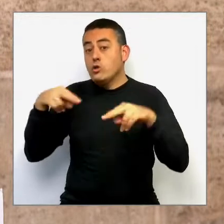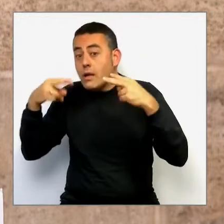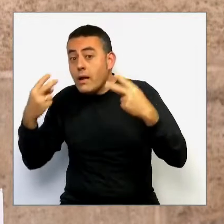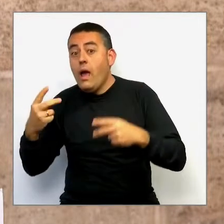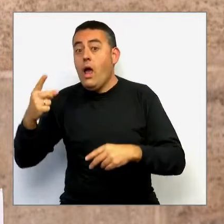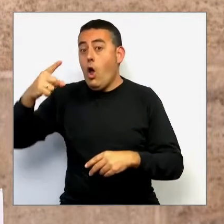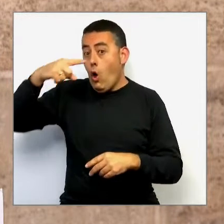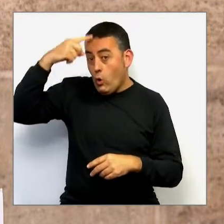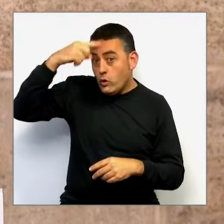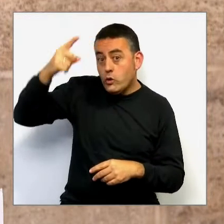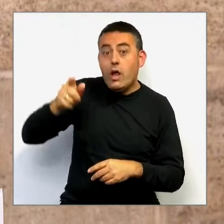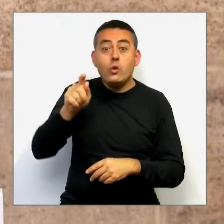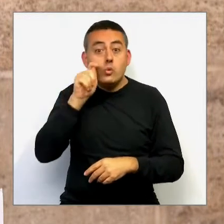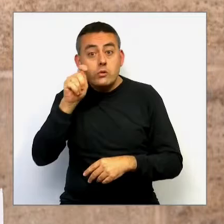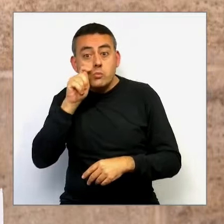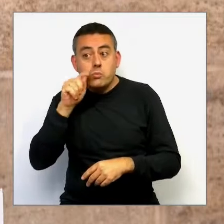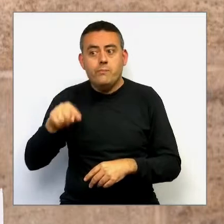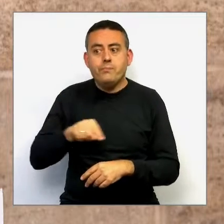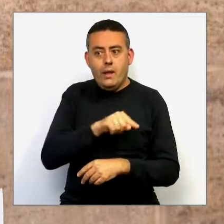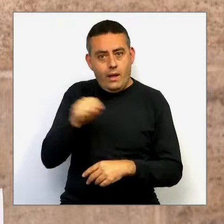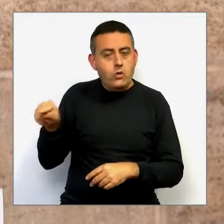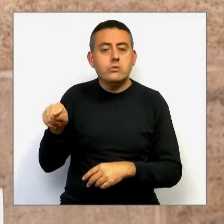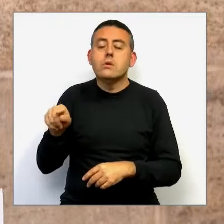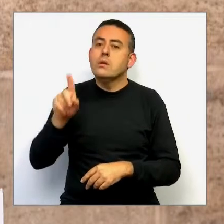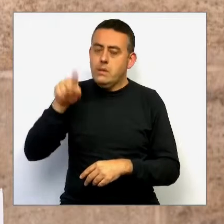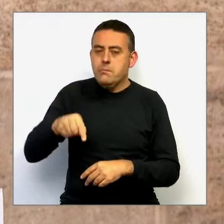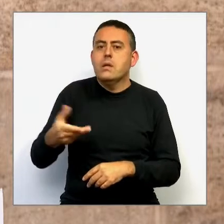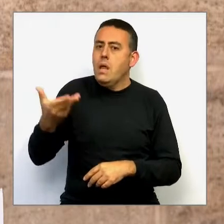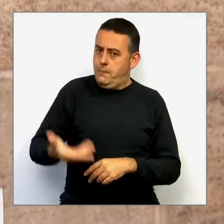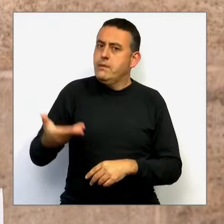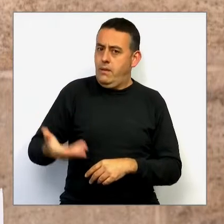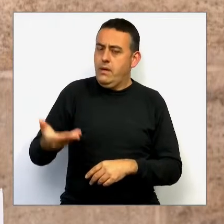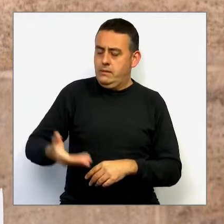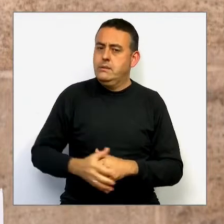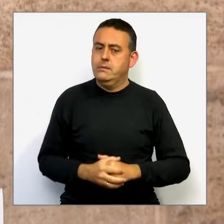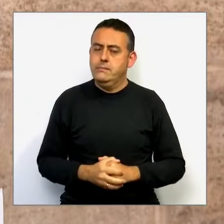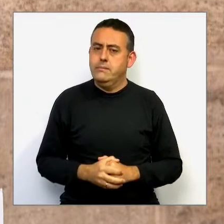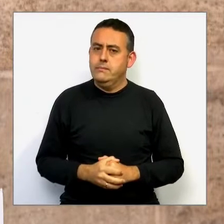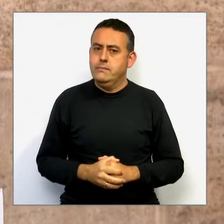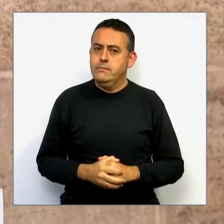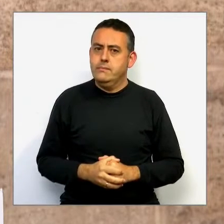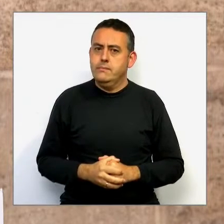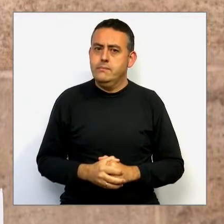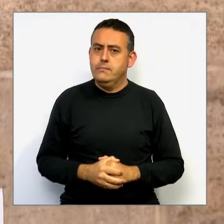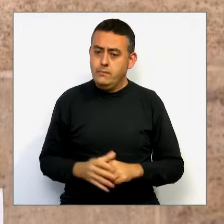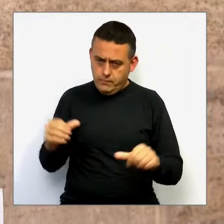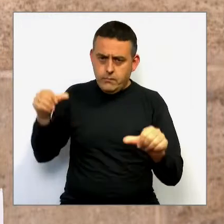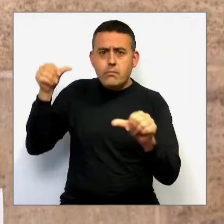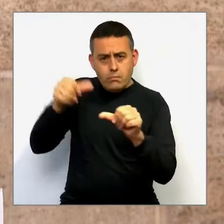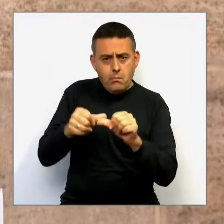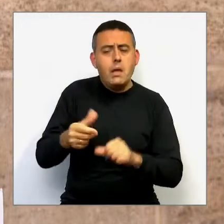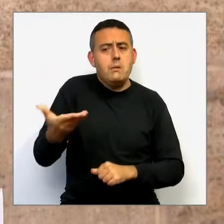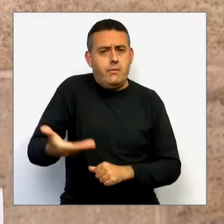cultura i el turisme han estat i seguixen sent imprescindibles. Han sigut imprescindibles amb el seu